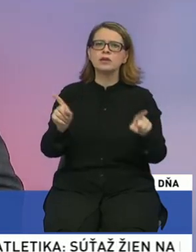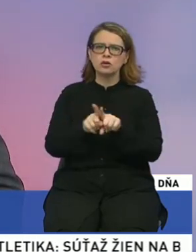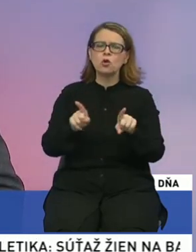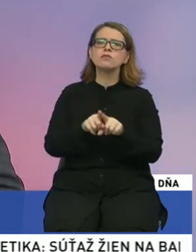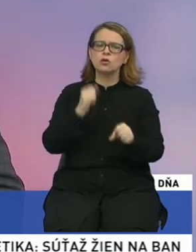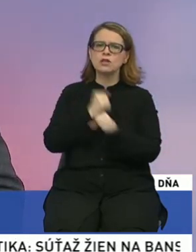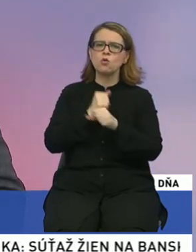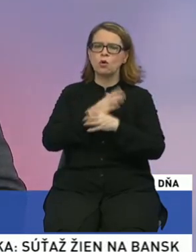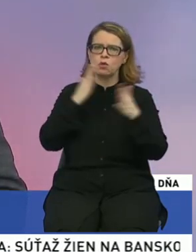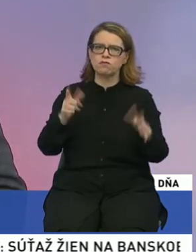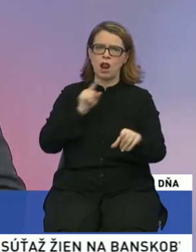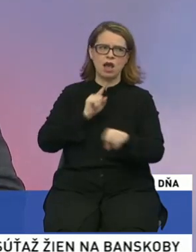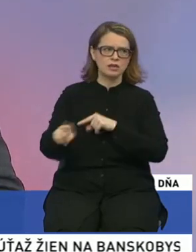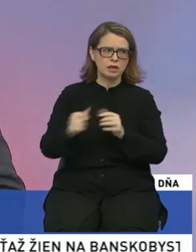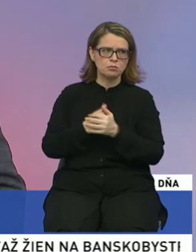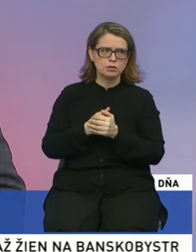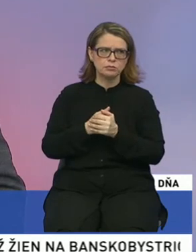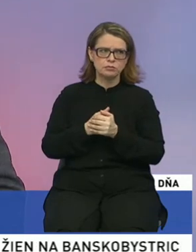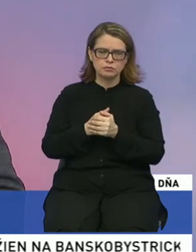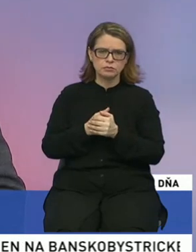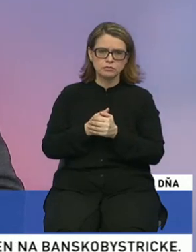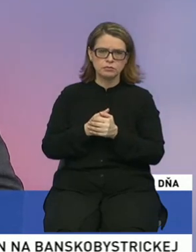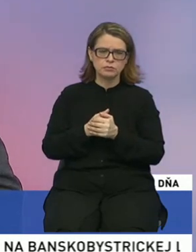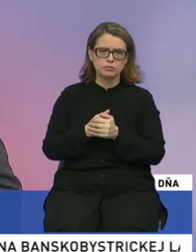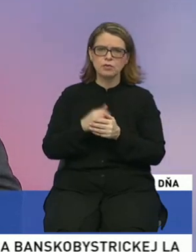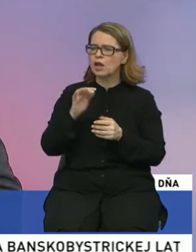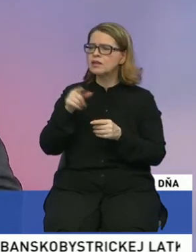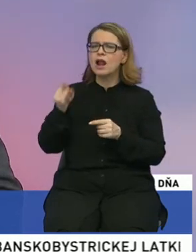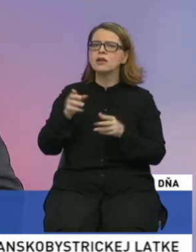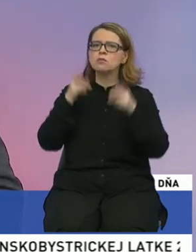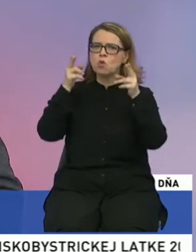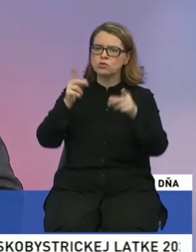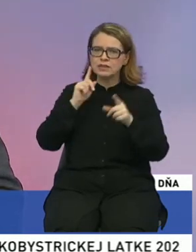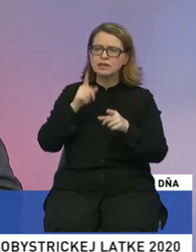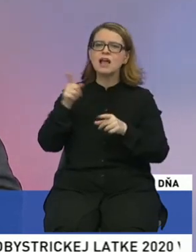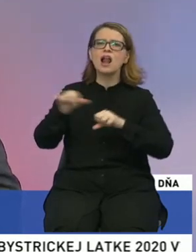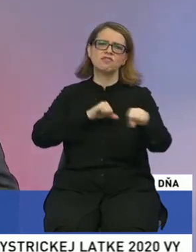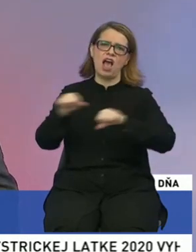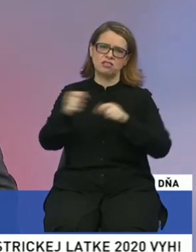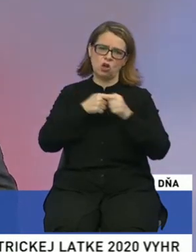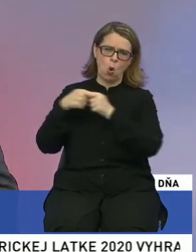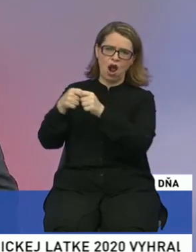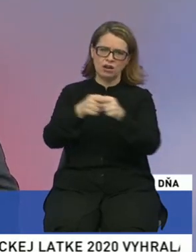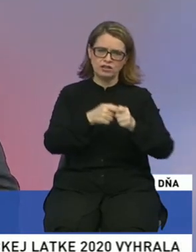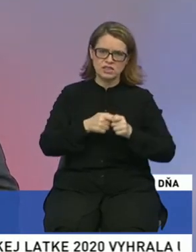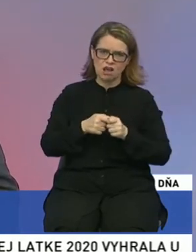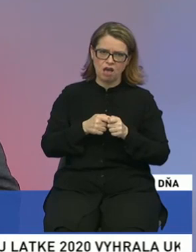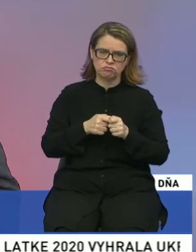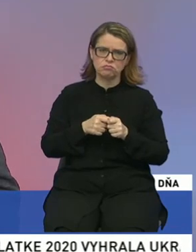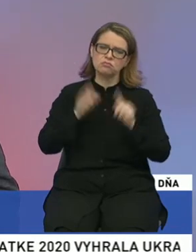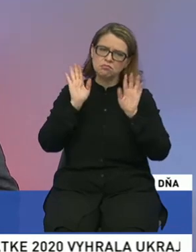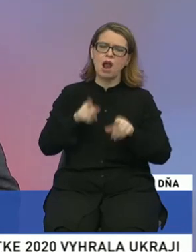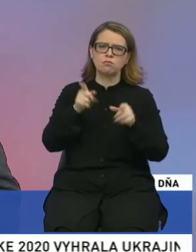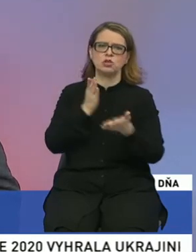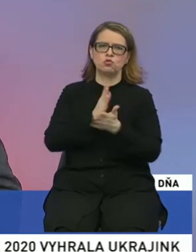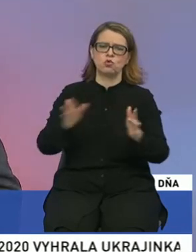chyb urobilo, ktorých, pre ktoré ani nie na strane Mostu Híd, ale na strane tej vládnej koalície trebalo ukončiť